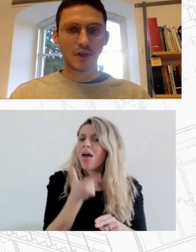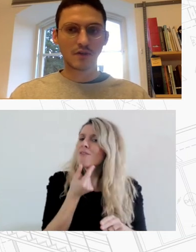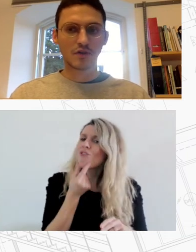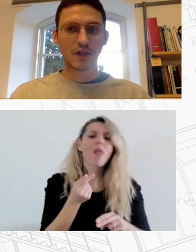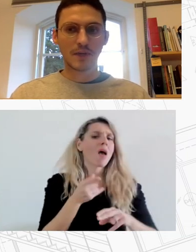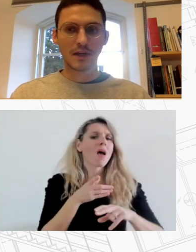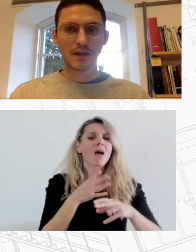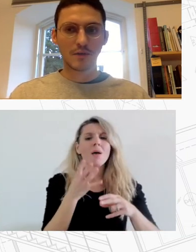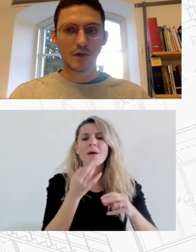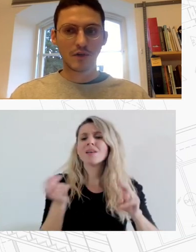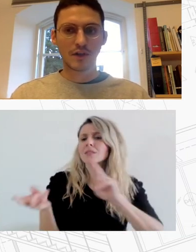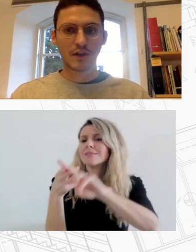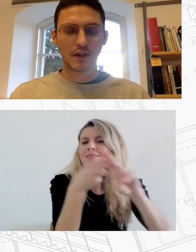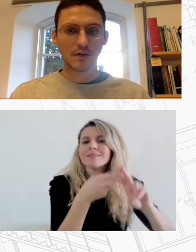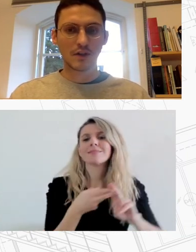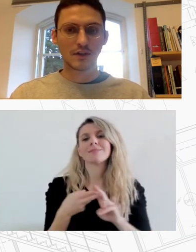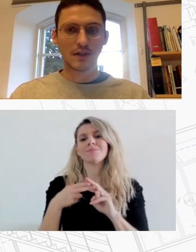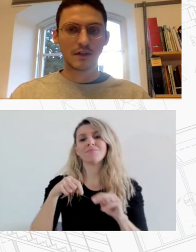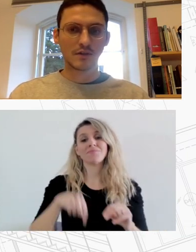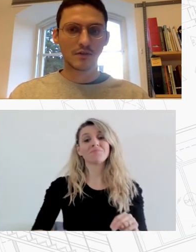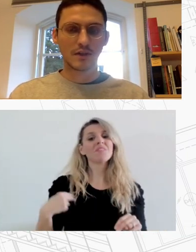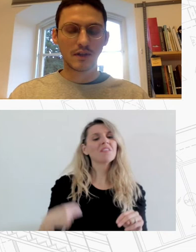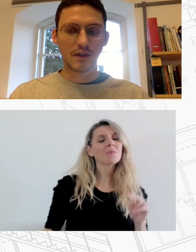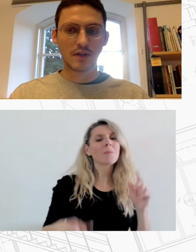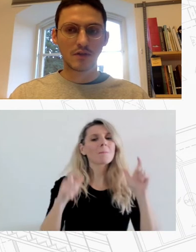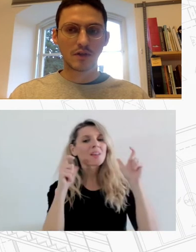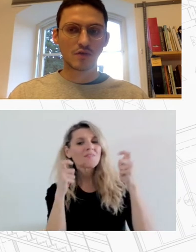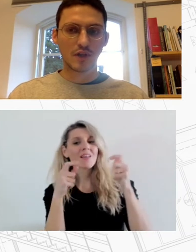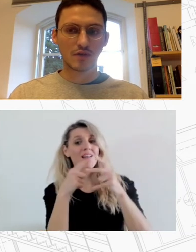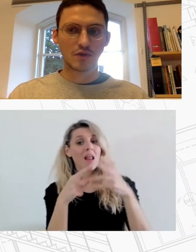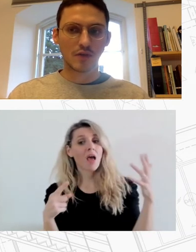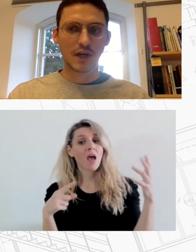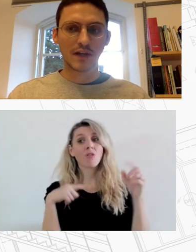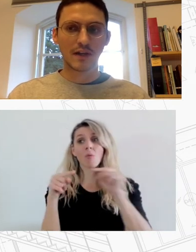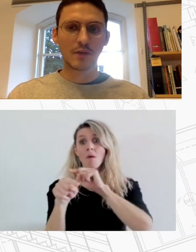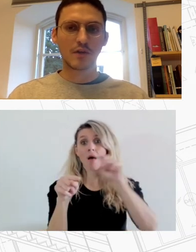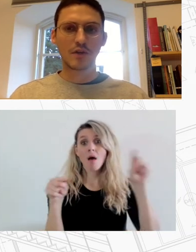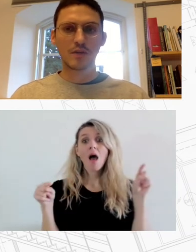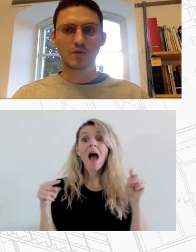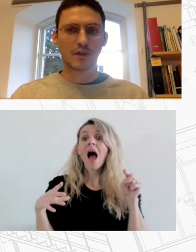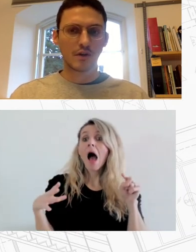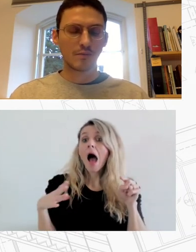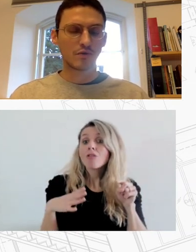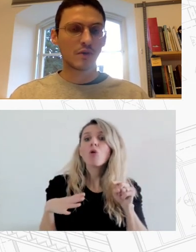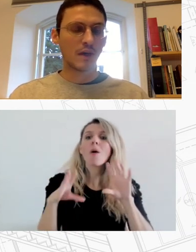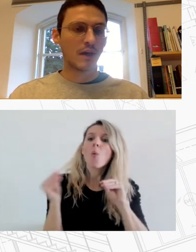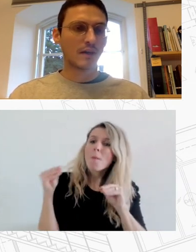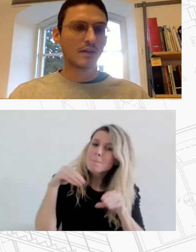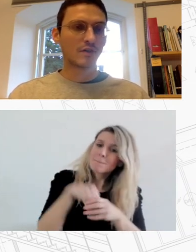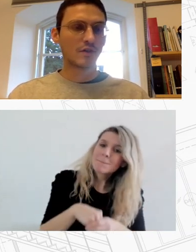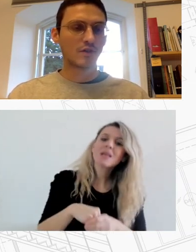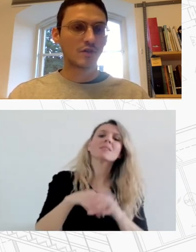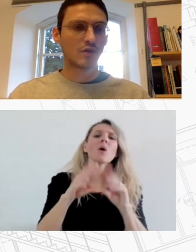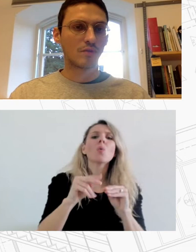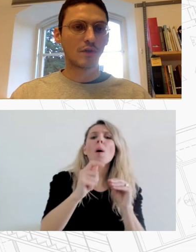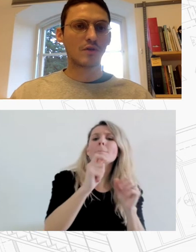αυτοδιοίκηση ως κλίμακα δίνει πιο εύκολα τη δυνατότητα συναντήσεων και τη δυνατότητα στους αιρετούς να έχουν καλύτερη επικοινωνία με τους ανθρώπους και